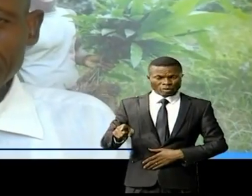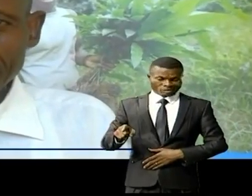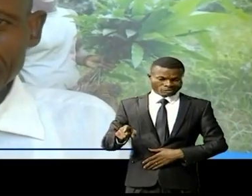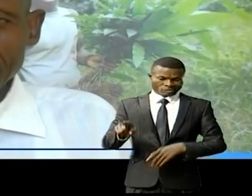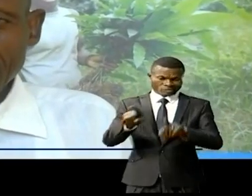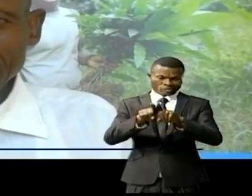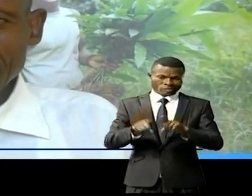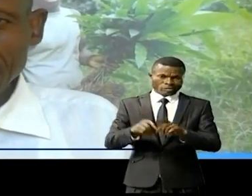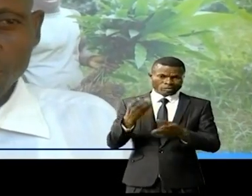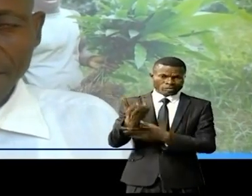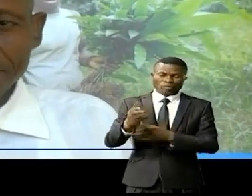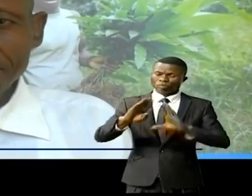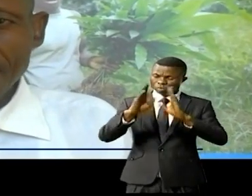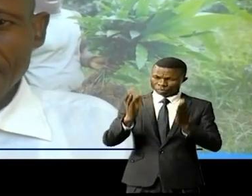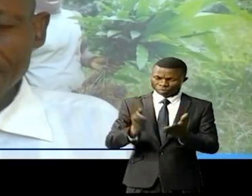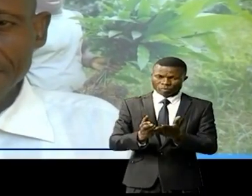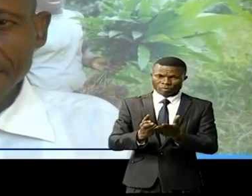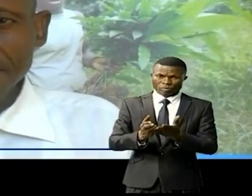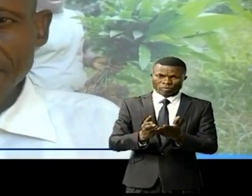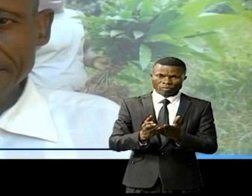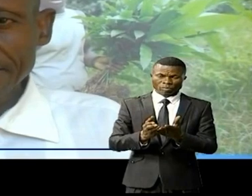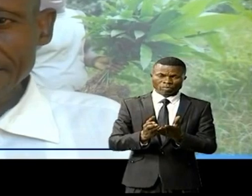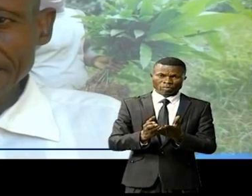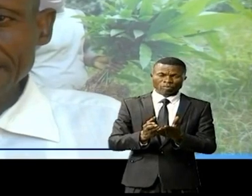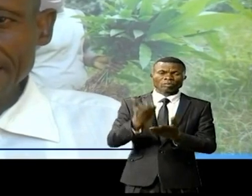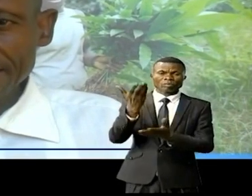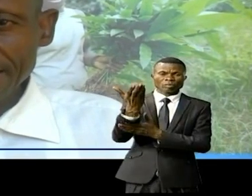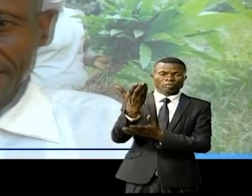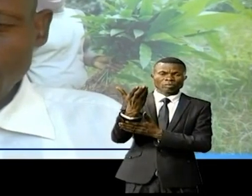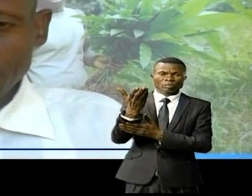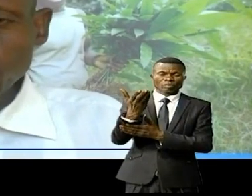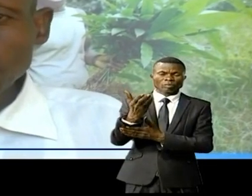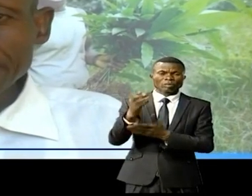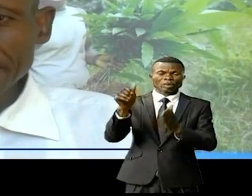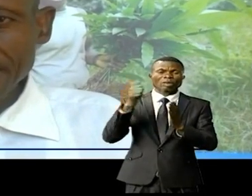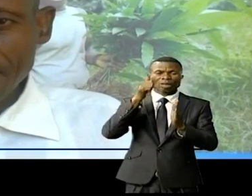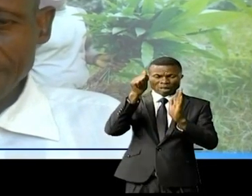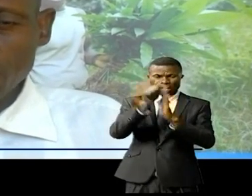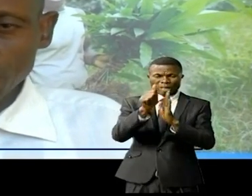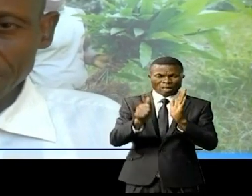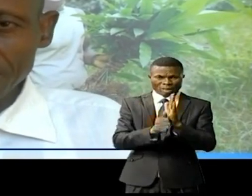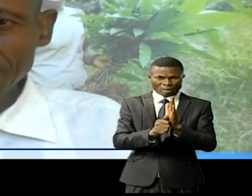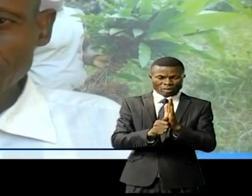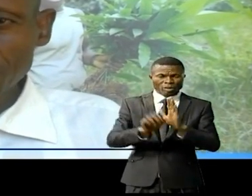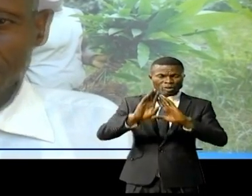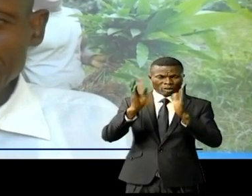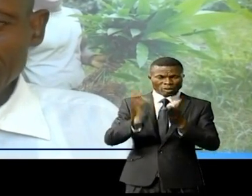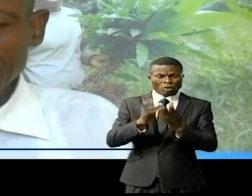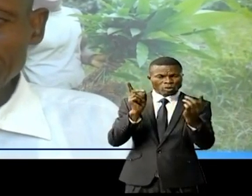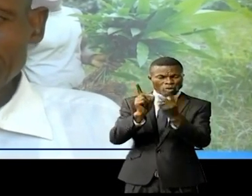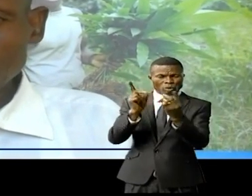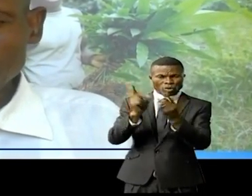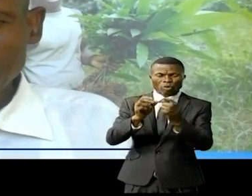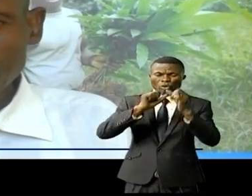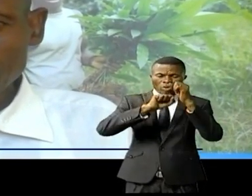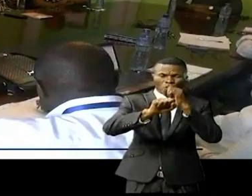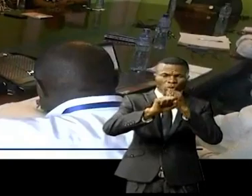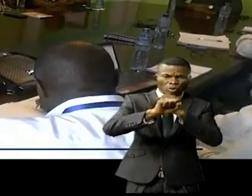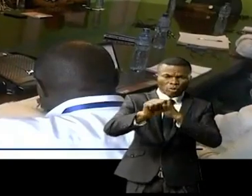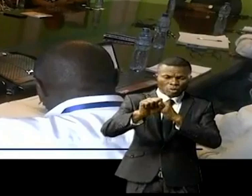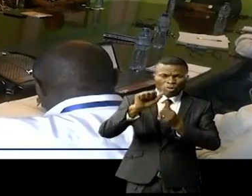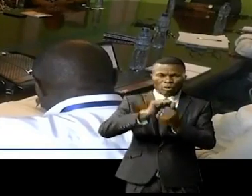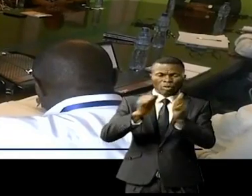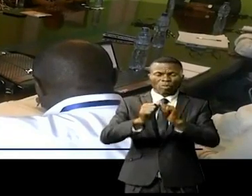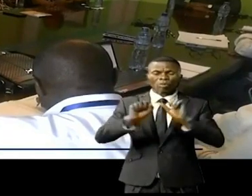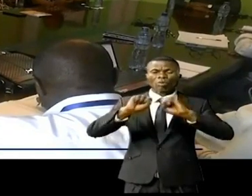ont été menées jusqu'à ce qu'on arrive à faire la demande des arrêtés. Donc toutes les étapes de consultation, de sensibilisation sur le processus d